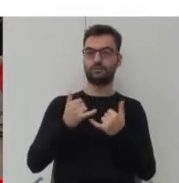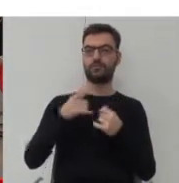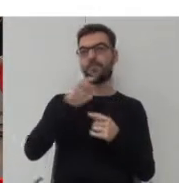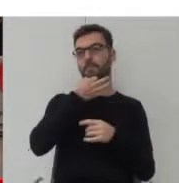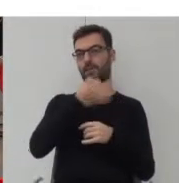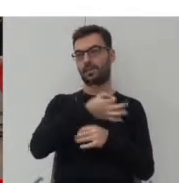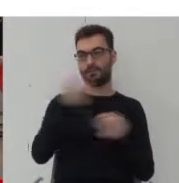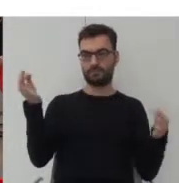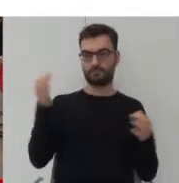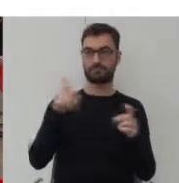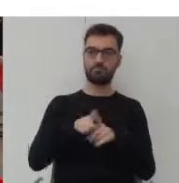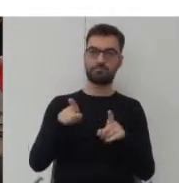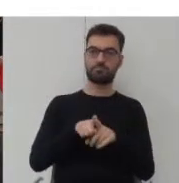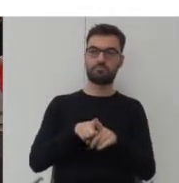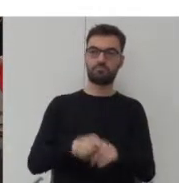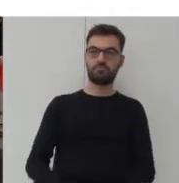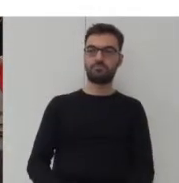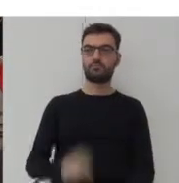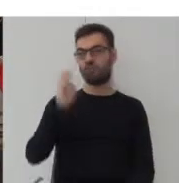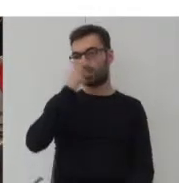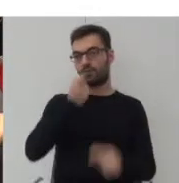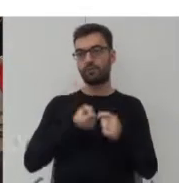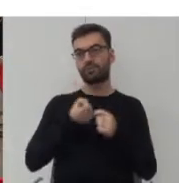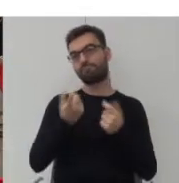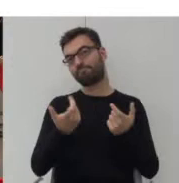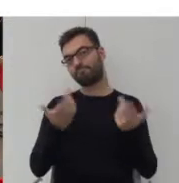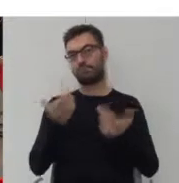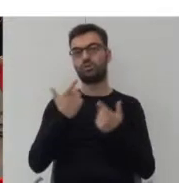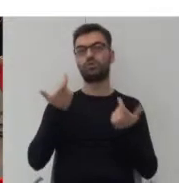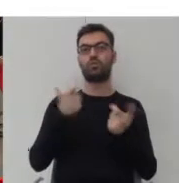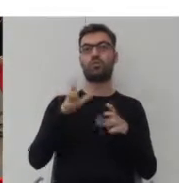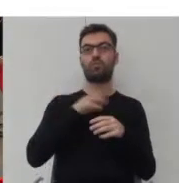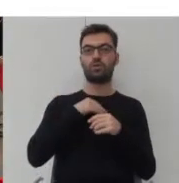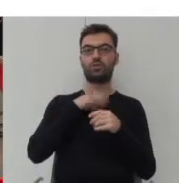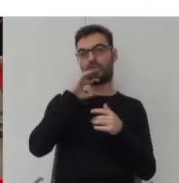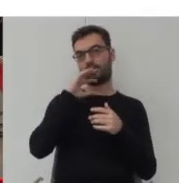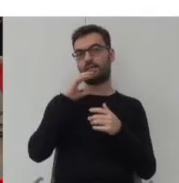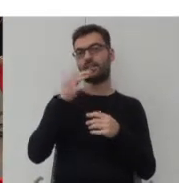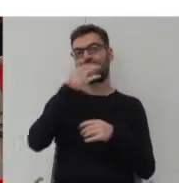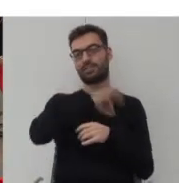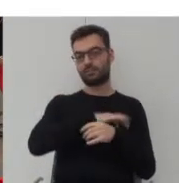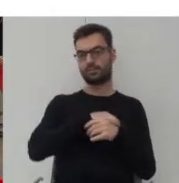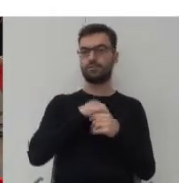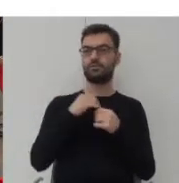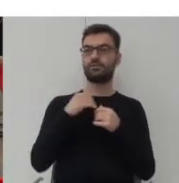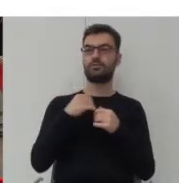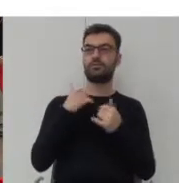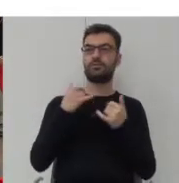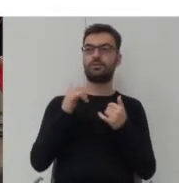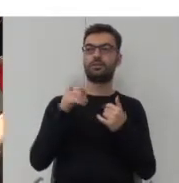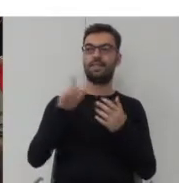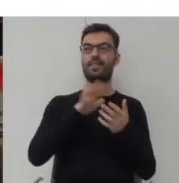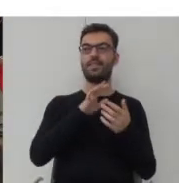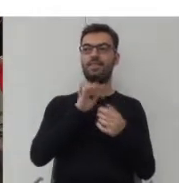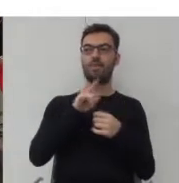pytaniem i też taką ciekawością, co możemy uzyskać z tych typologii,